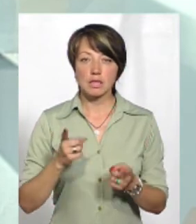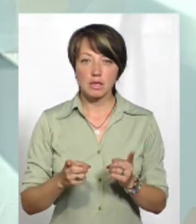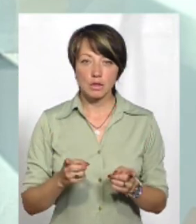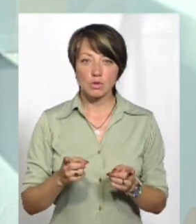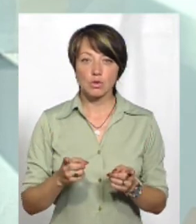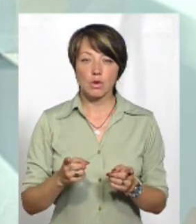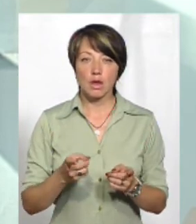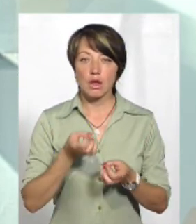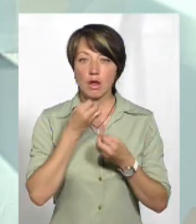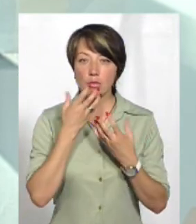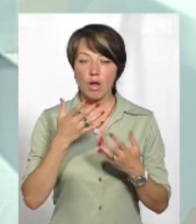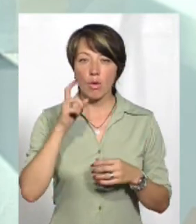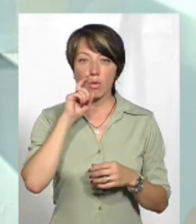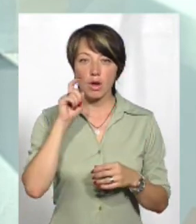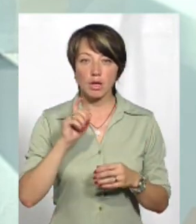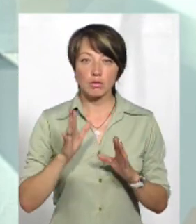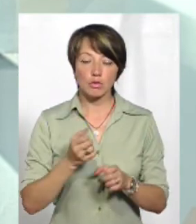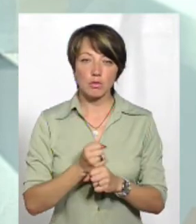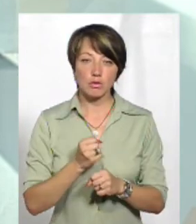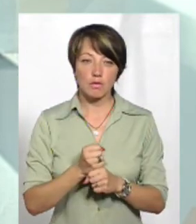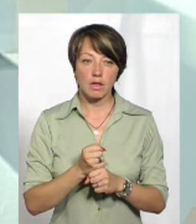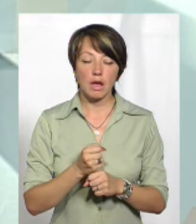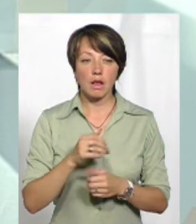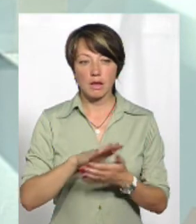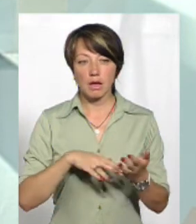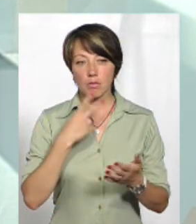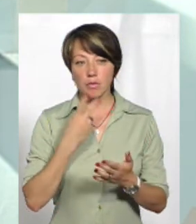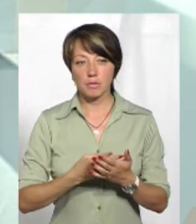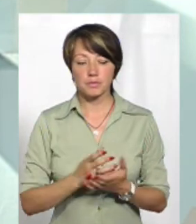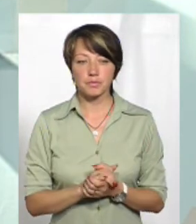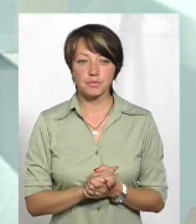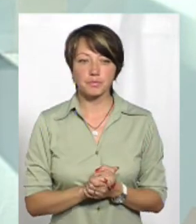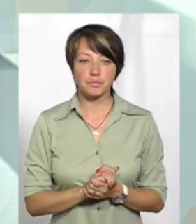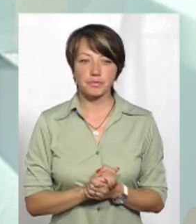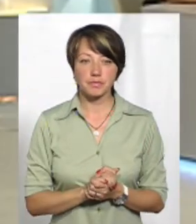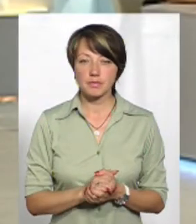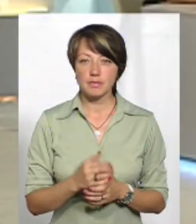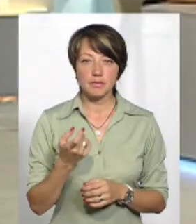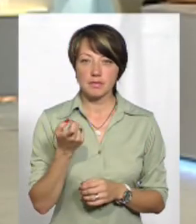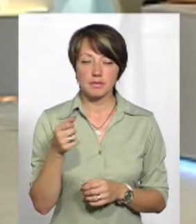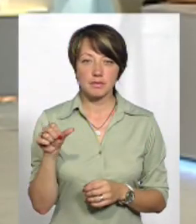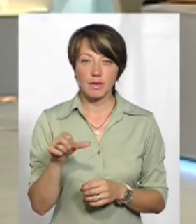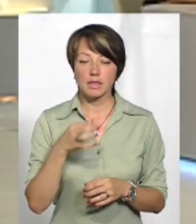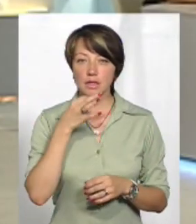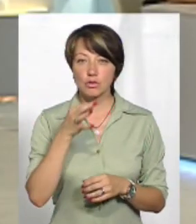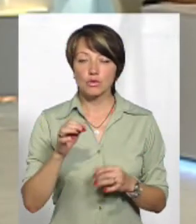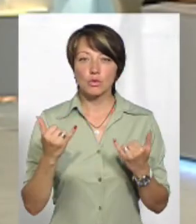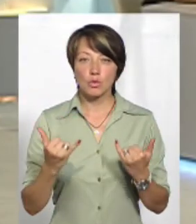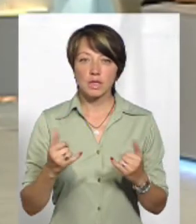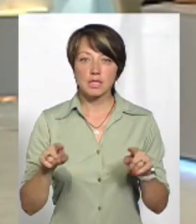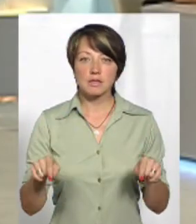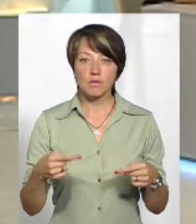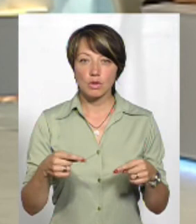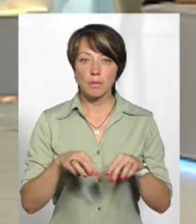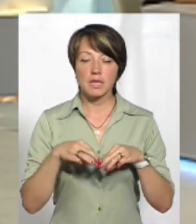на благо України будуть працювати, а там подивимося. І, пані Светлана, буквально пів хвилинки. Я вам скажу, що сьогодні